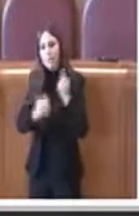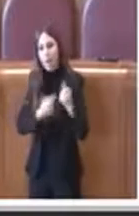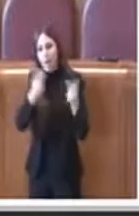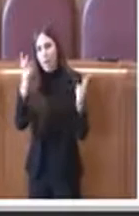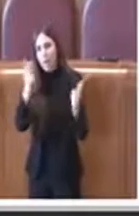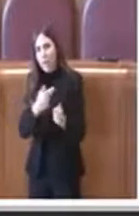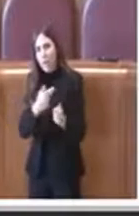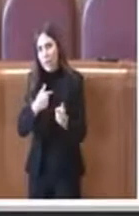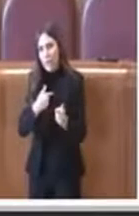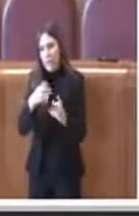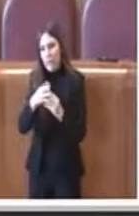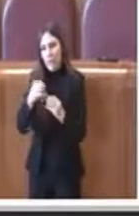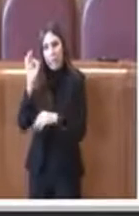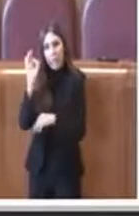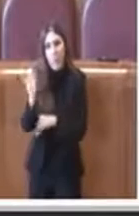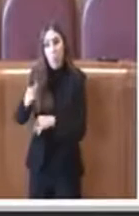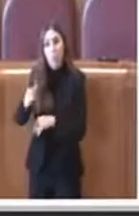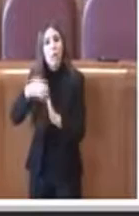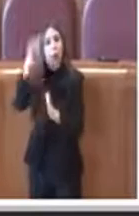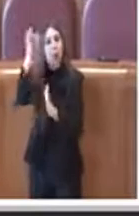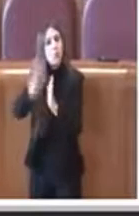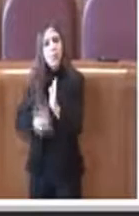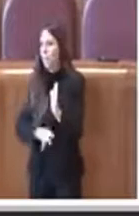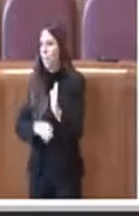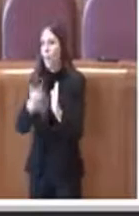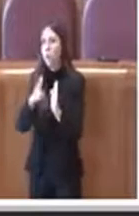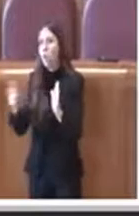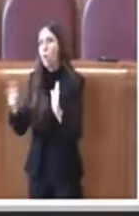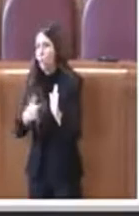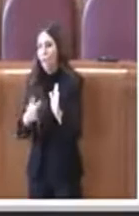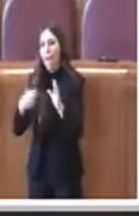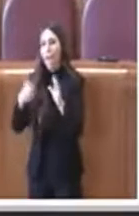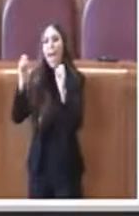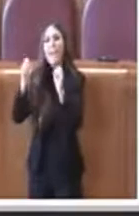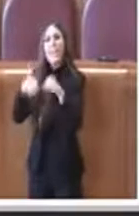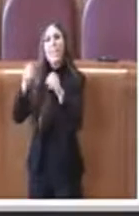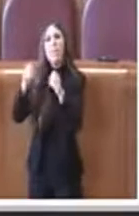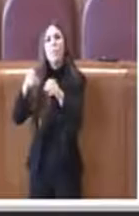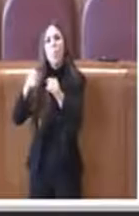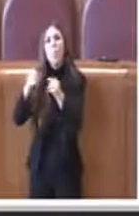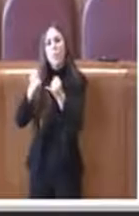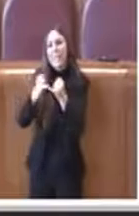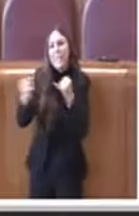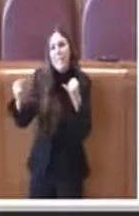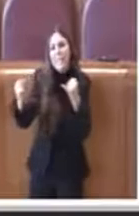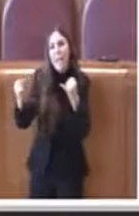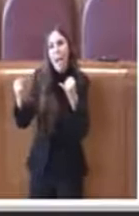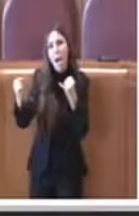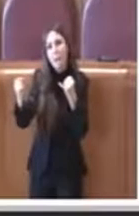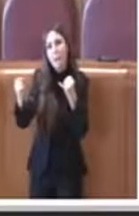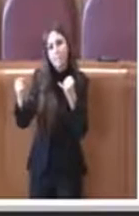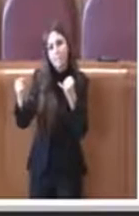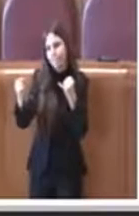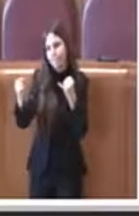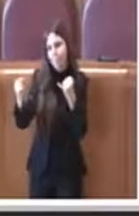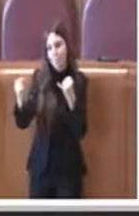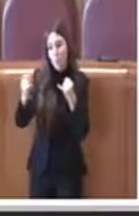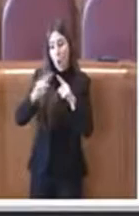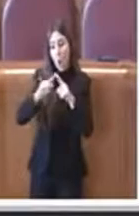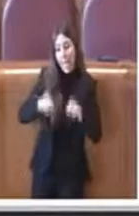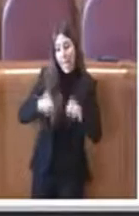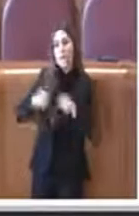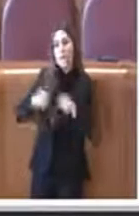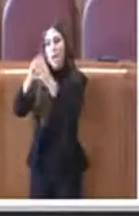l'abbiamo fatto semplicemente perché la normativa non prevede che si possano trattare i rifiuti a quella distanza dalle abitazioni